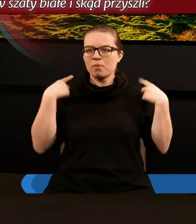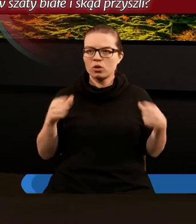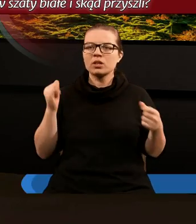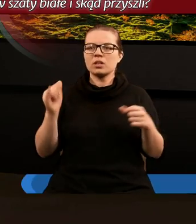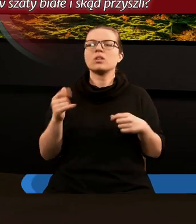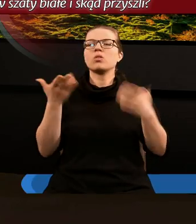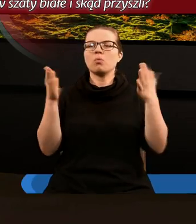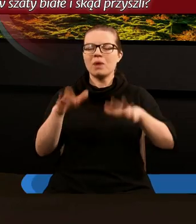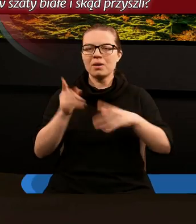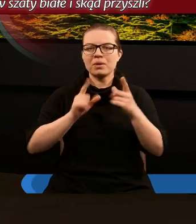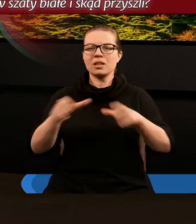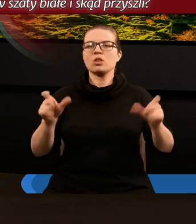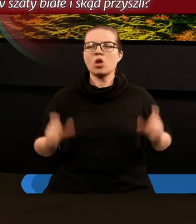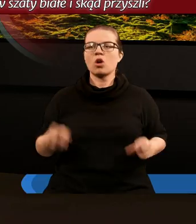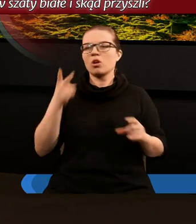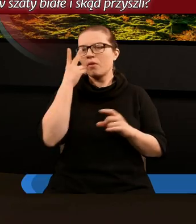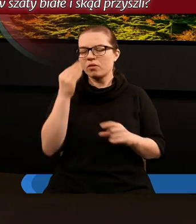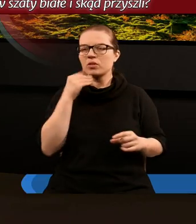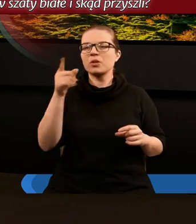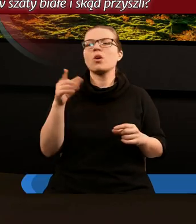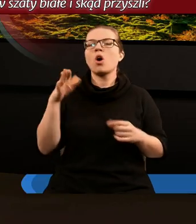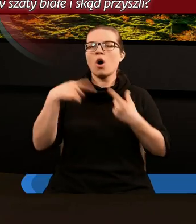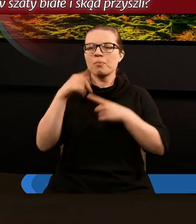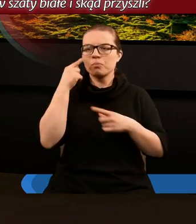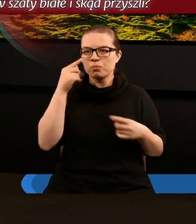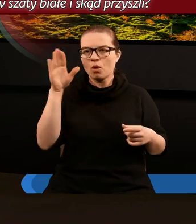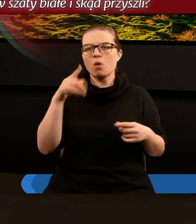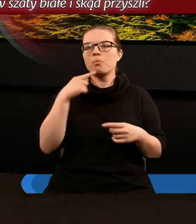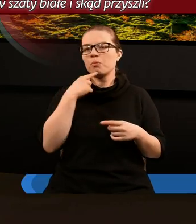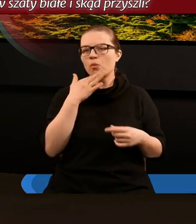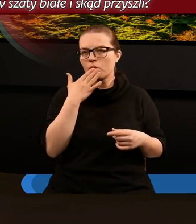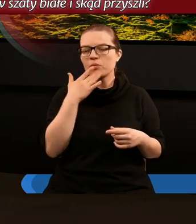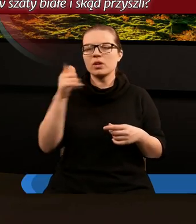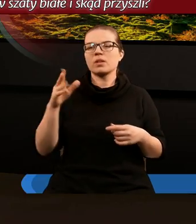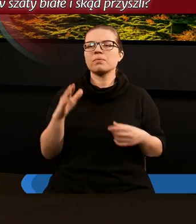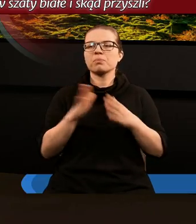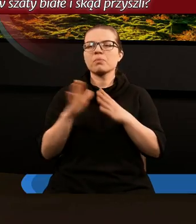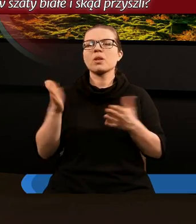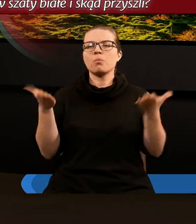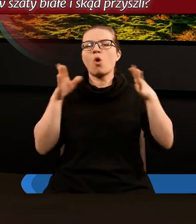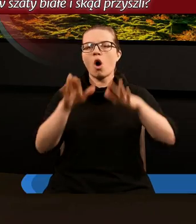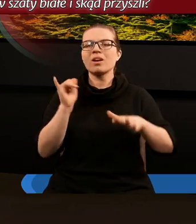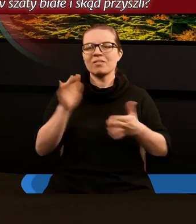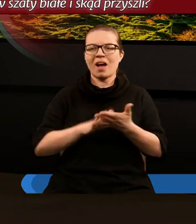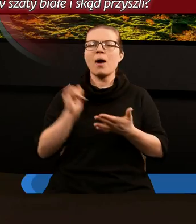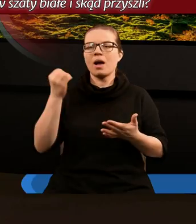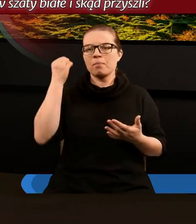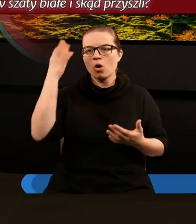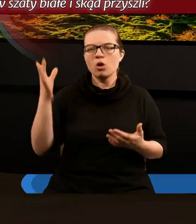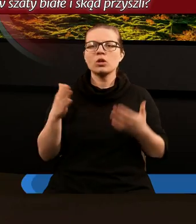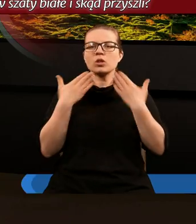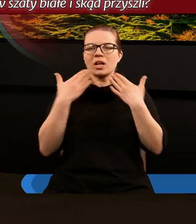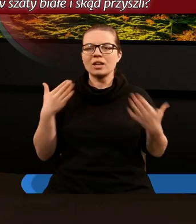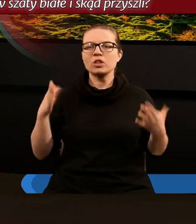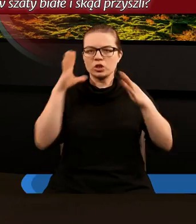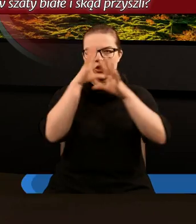i upadli przed tronem na twarze swojej i oddali pokłon Bogu mówiąc Amen, błogosławieństwo i chwała i mądrość i